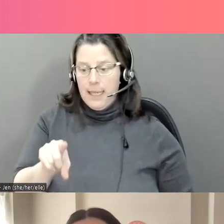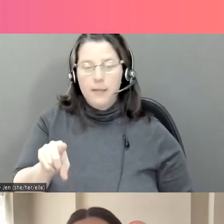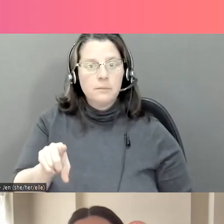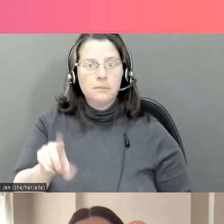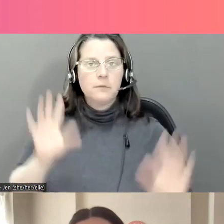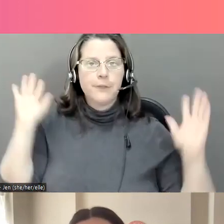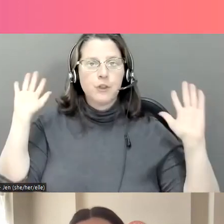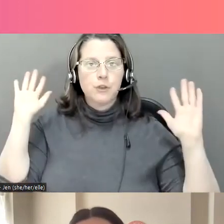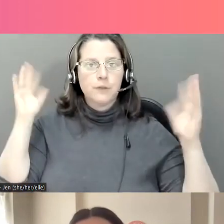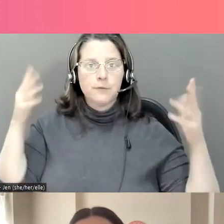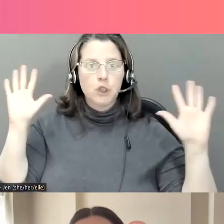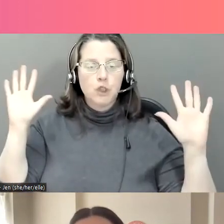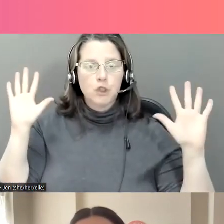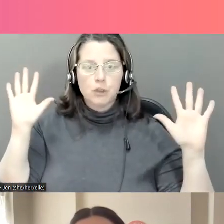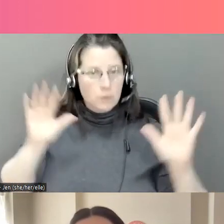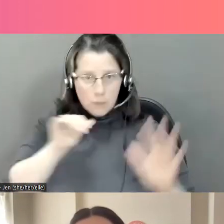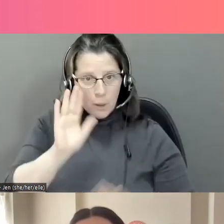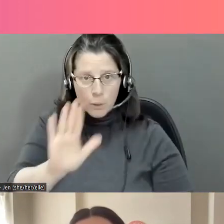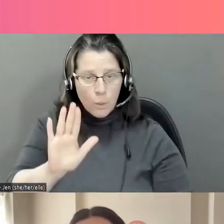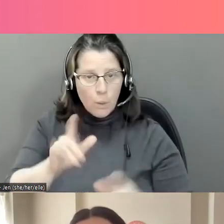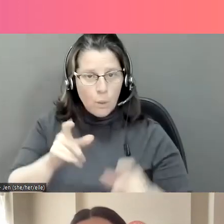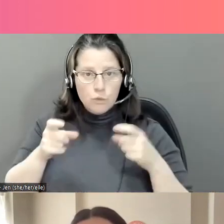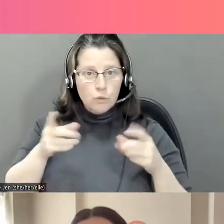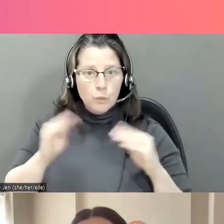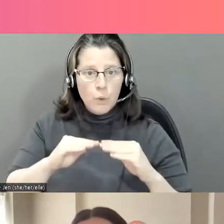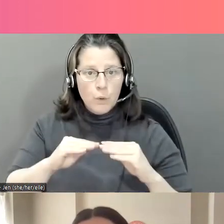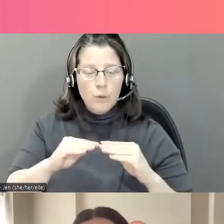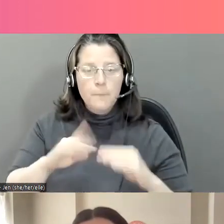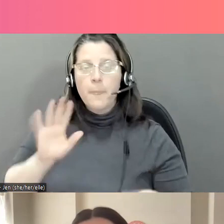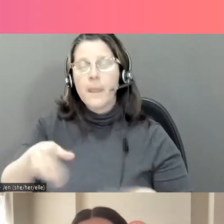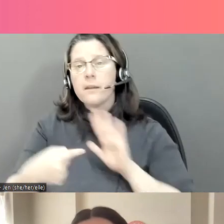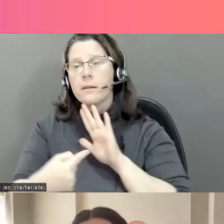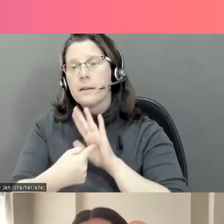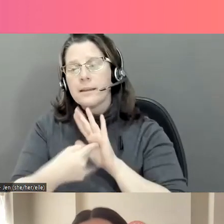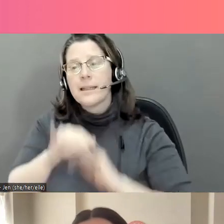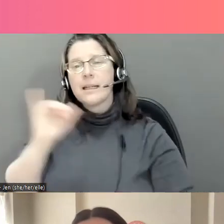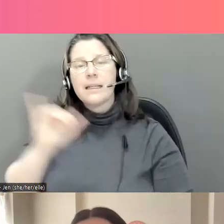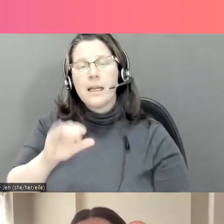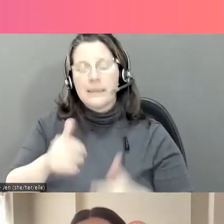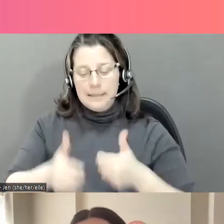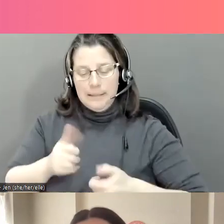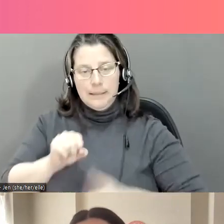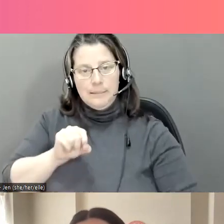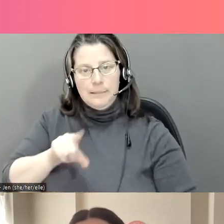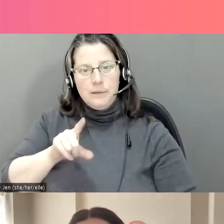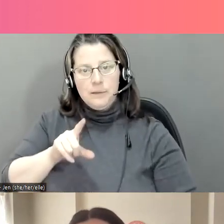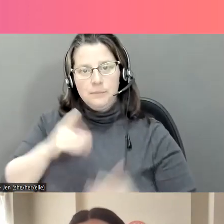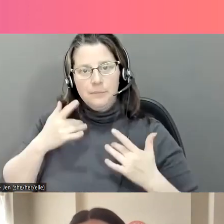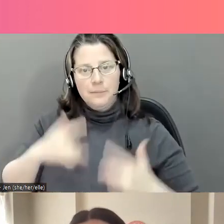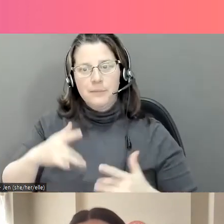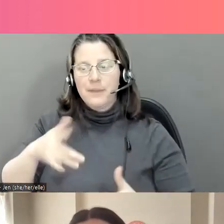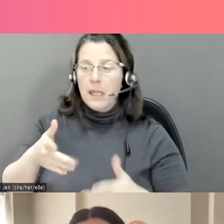photo de vous-même et que vous envoyez, envoyez, vous n'avez plus contrôle de cette photo. Nous utilisons un exemple que le